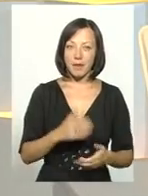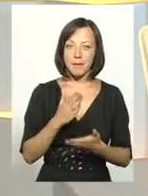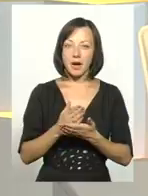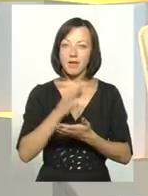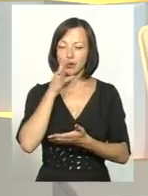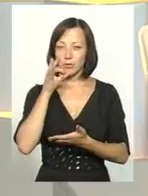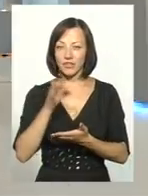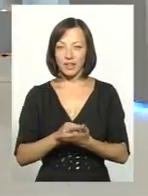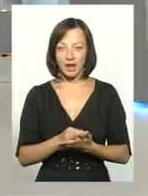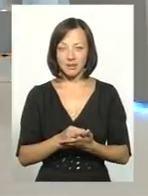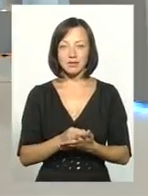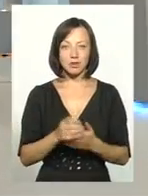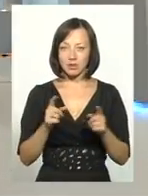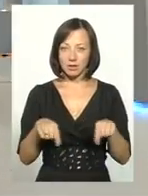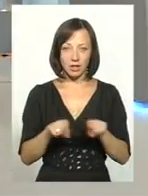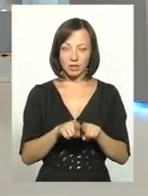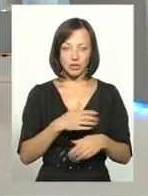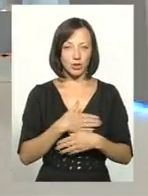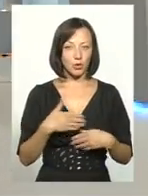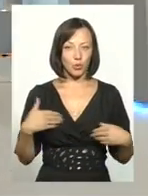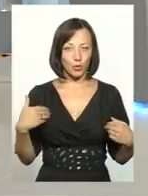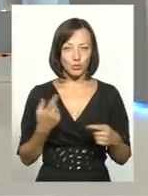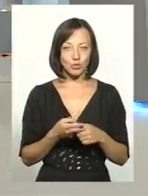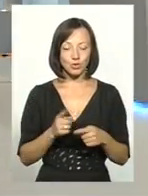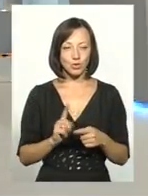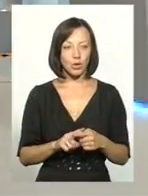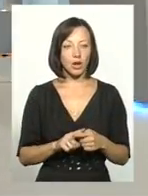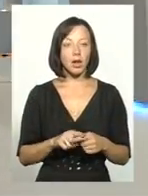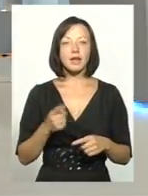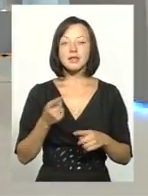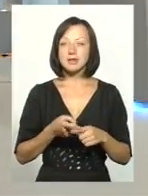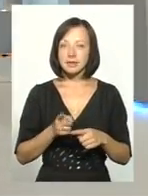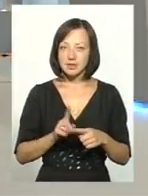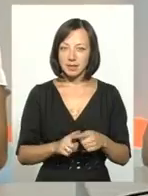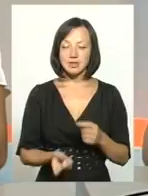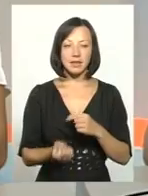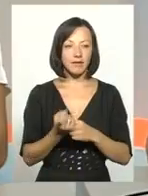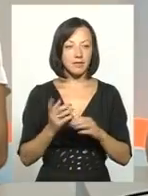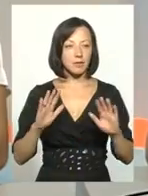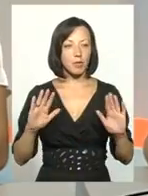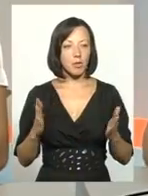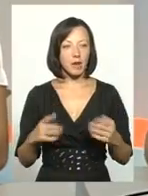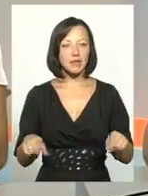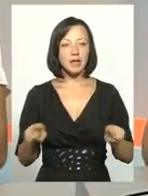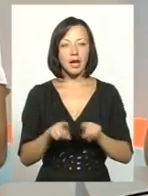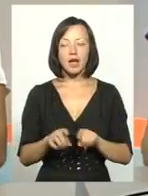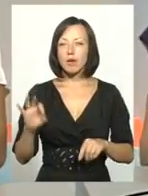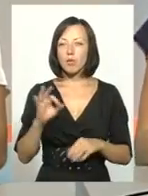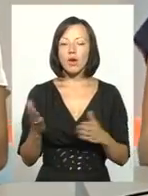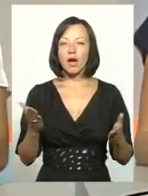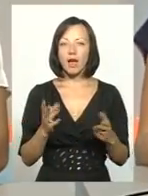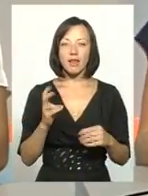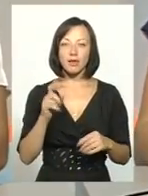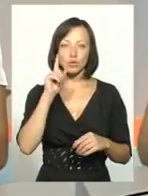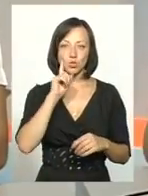відповідальність. І брати теж не хочуть? І брати теж не хочуть. Тут оцей ще з'явився момент, такий, про який, можливо, десь не